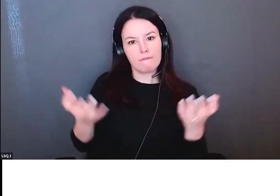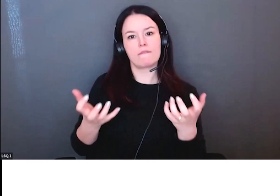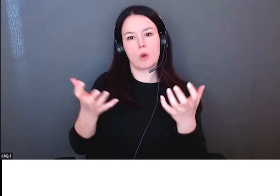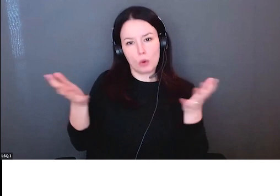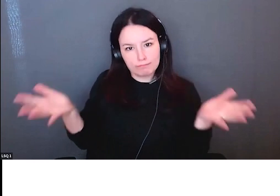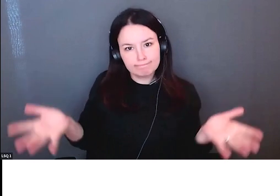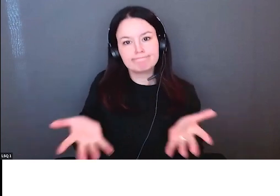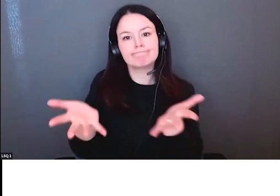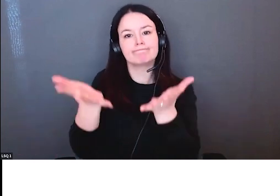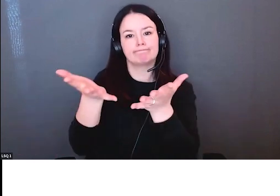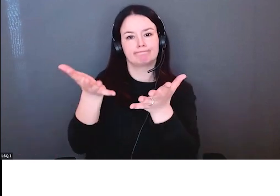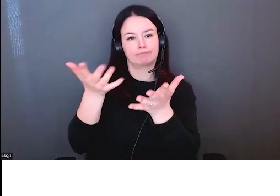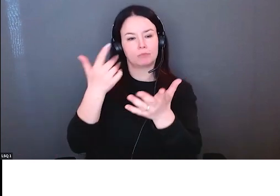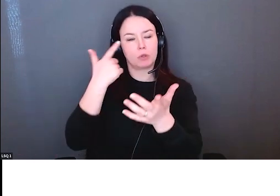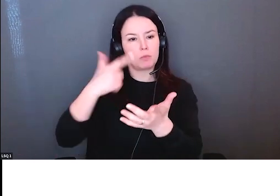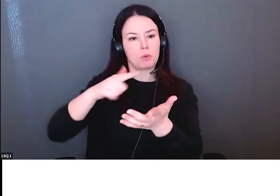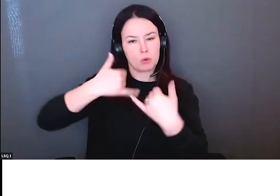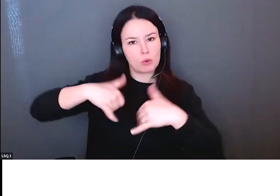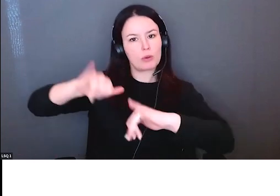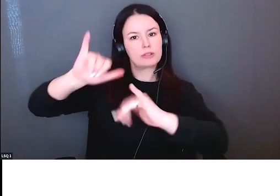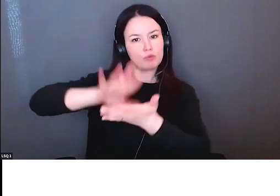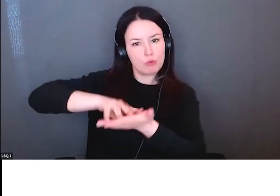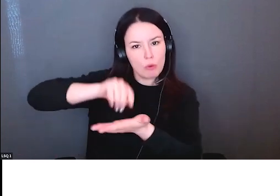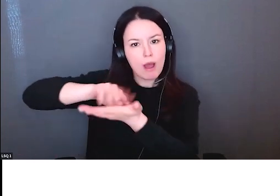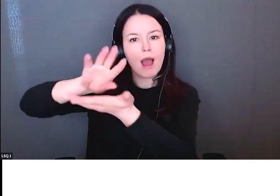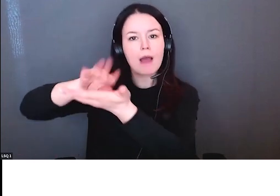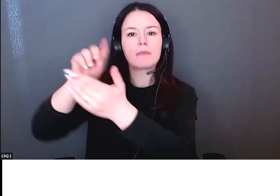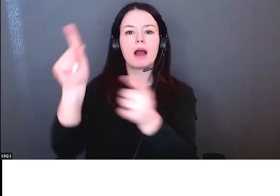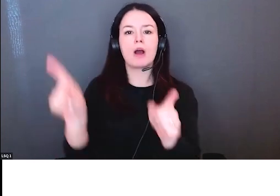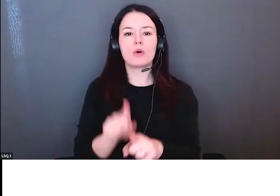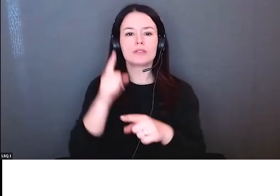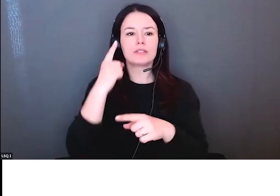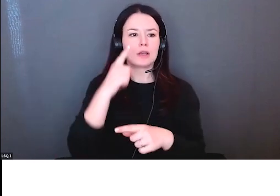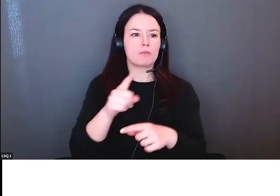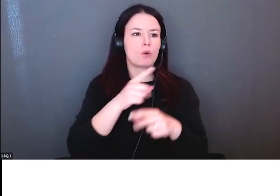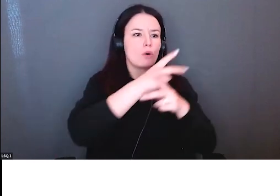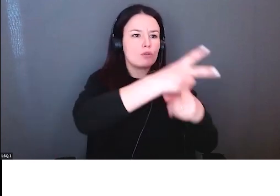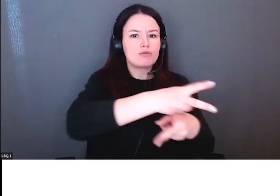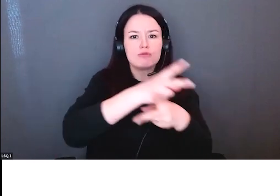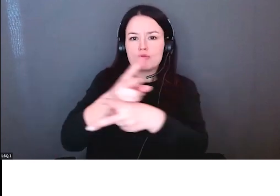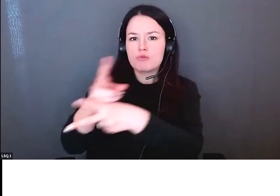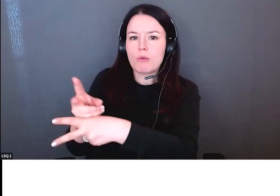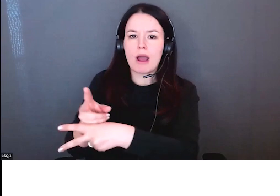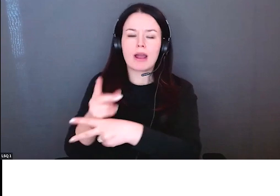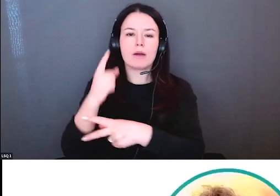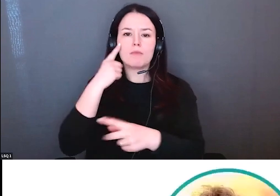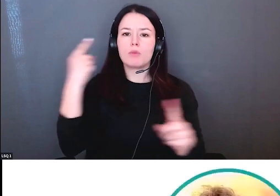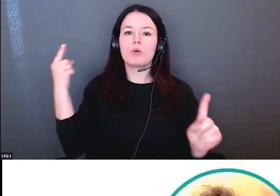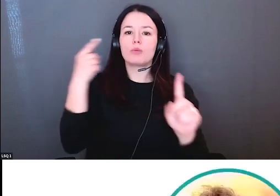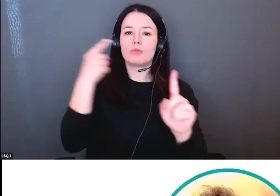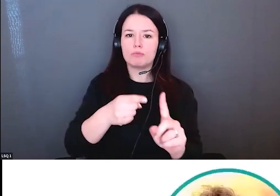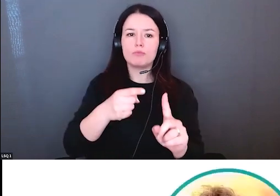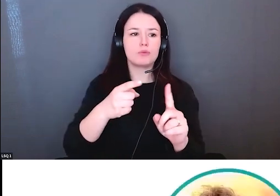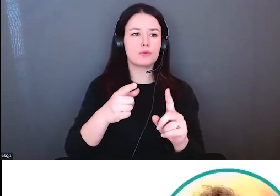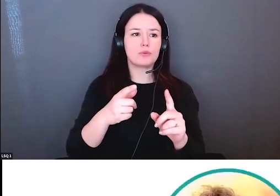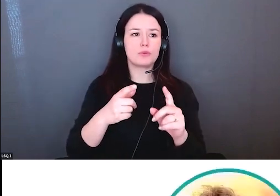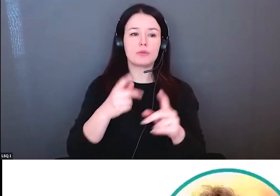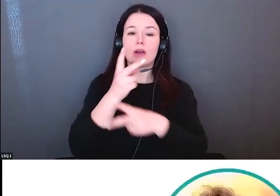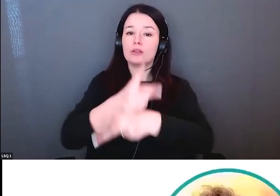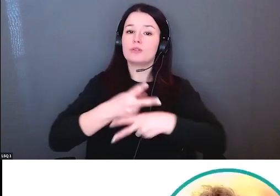à partager votre téléphone et on va vous appeler après. Diapo suivante.